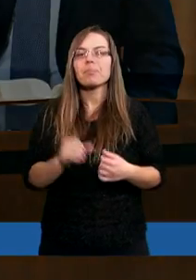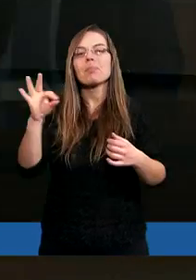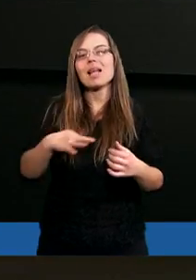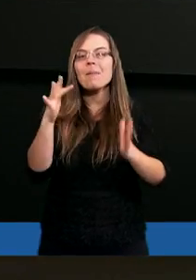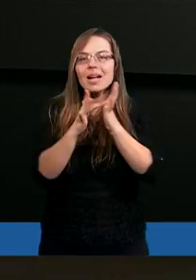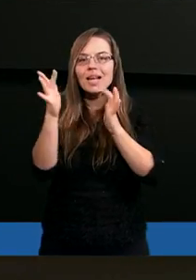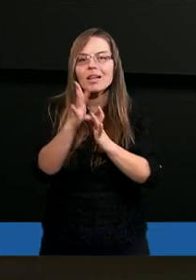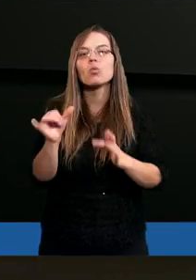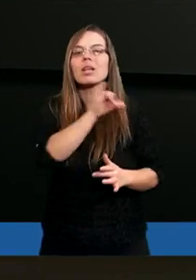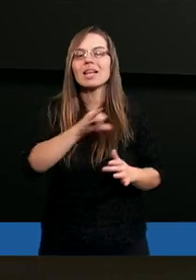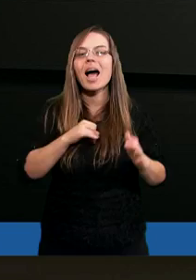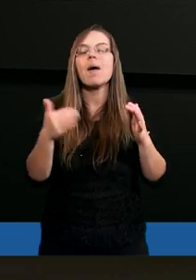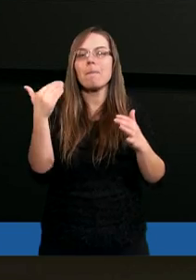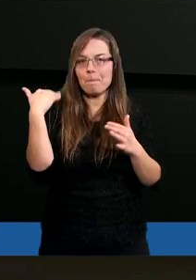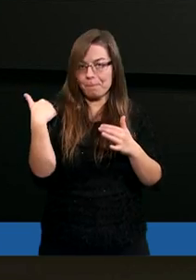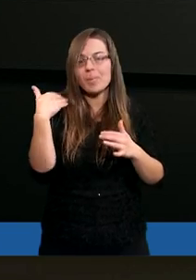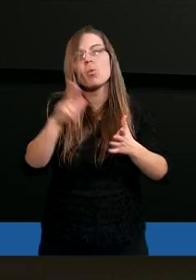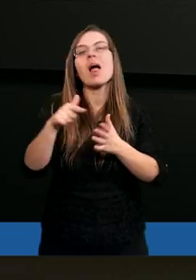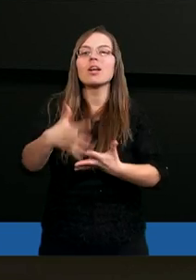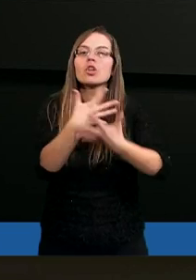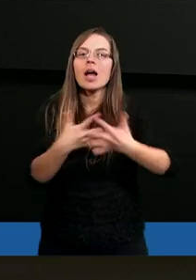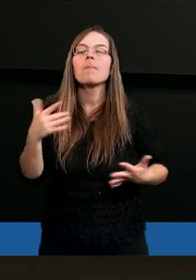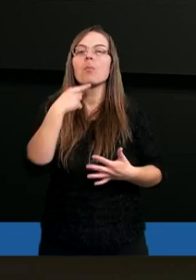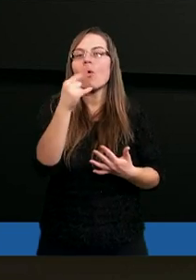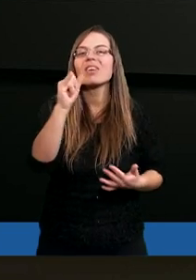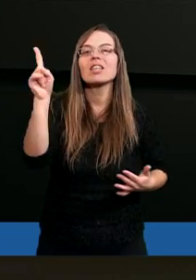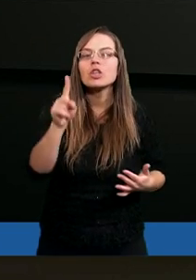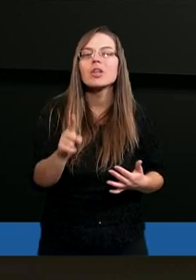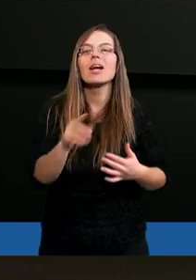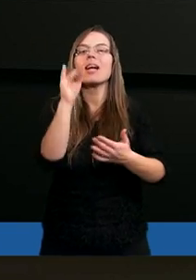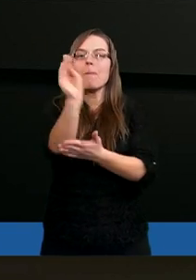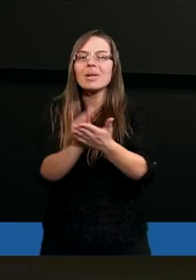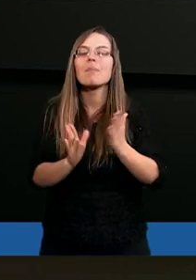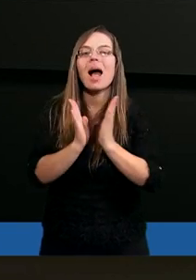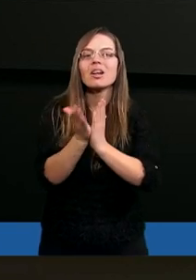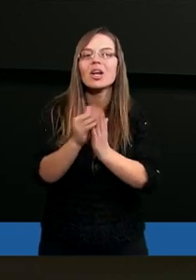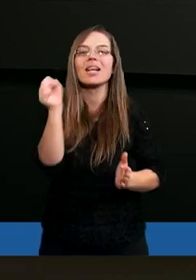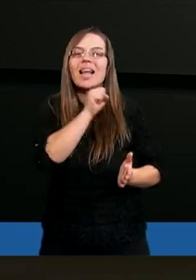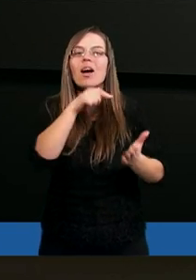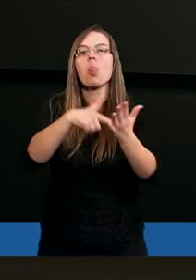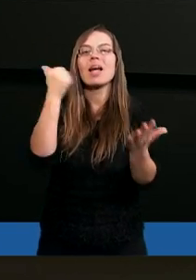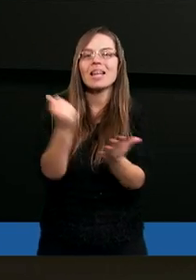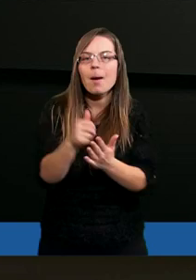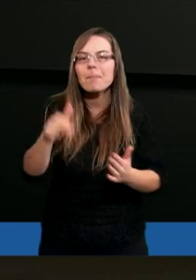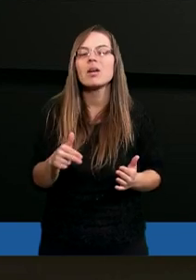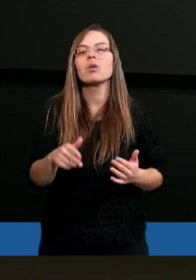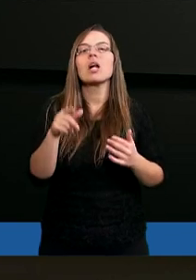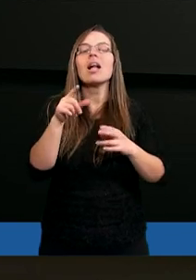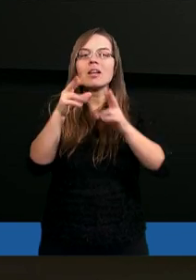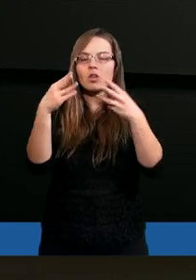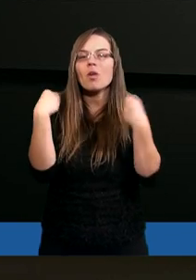Pan Jezus, sam będąc na tej ziemi, powiedział kiedyś, iż pisma, księgi Starego Testamentu